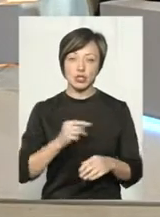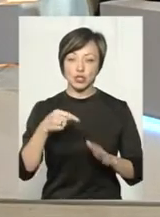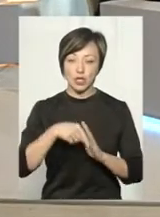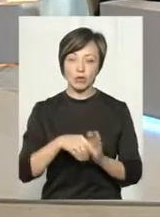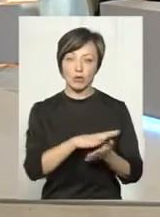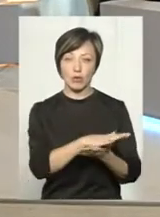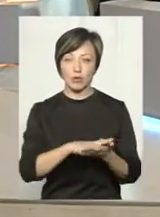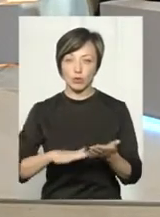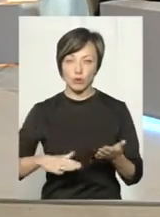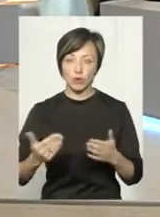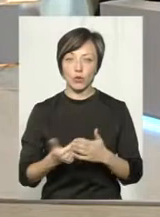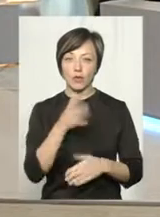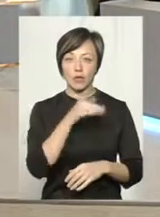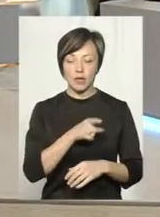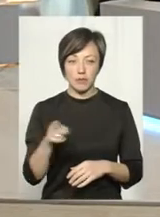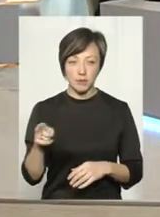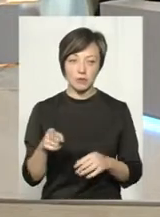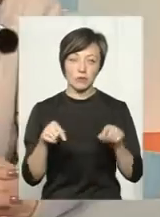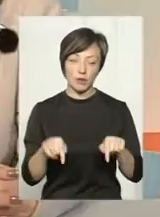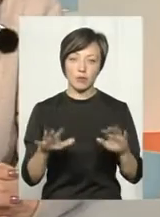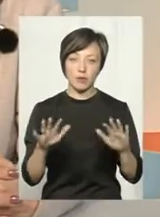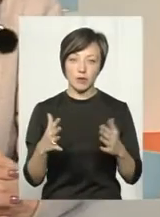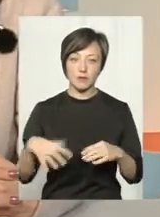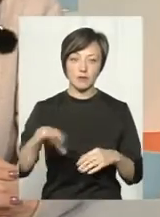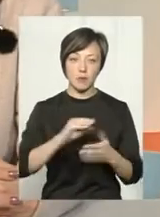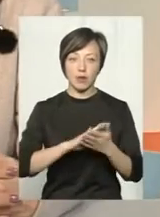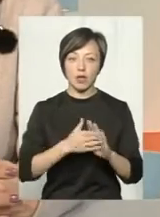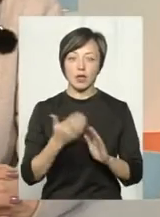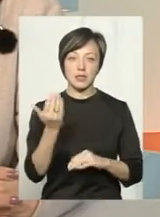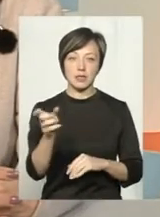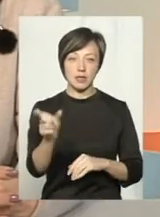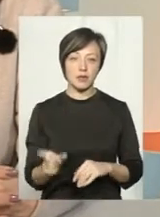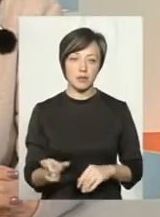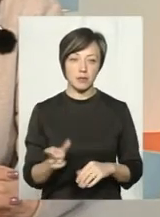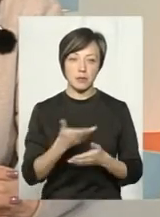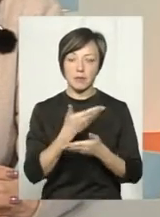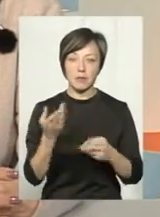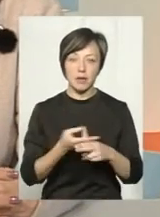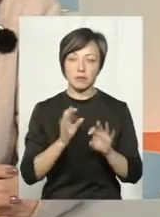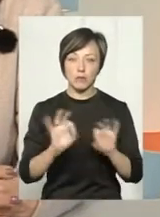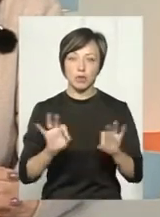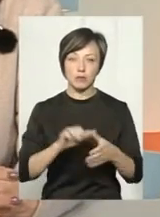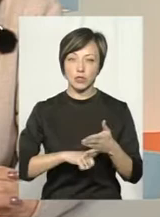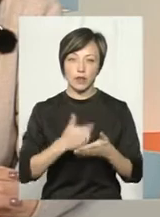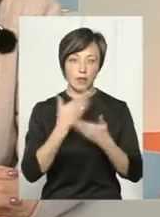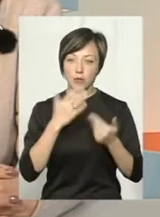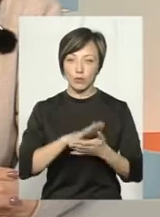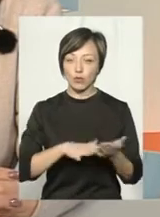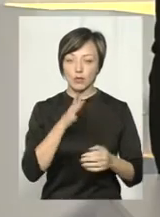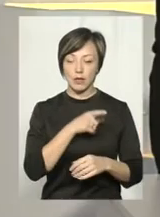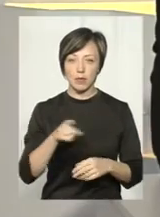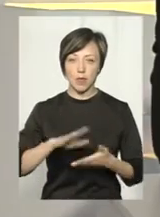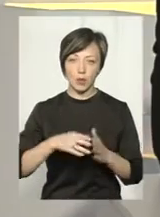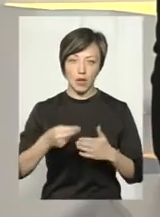пролонговується на новий термін. В даному випадку з усіма були вкладені, а з нею без пояснення причин не продовжили термін